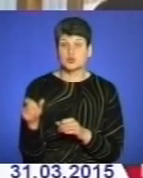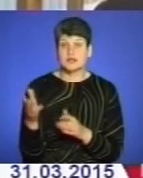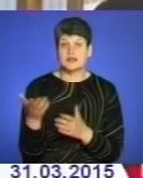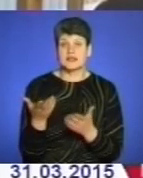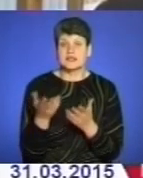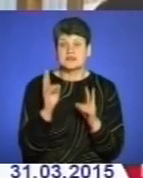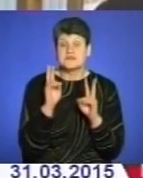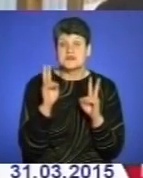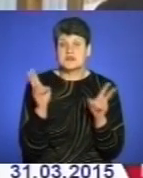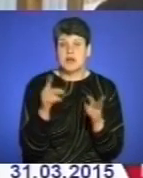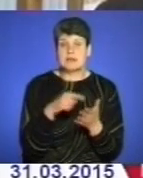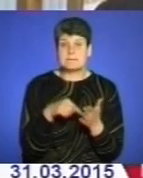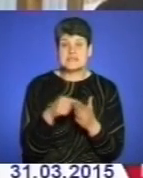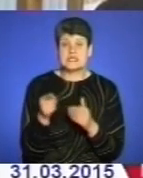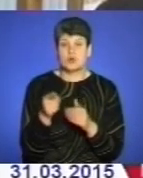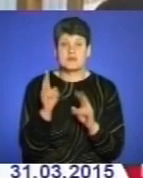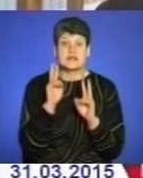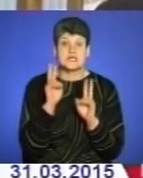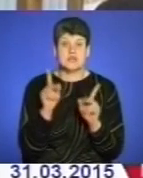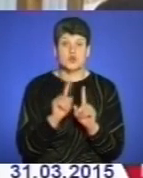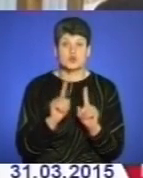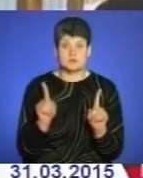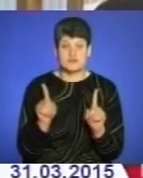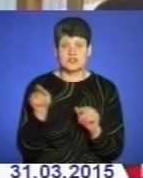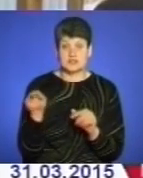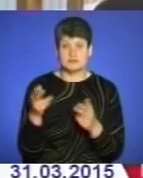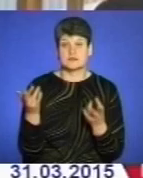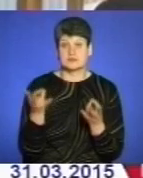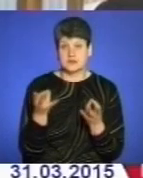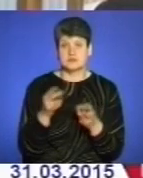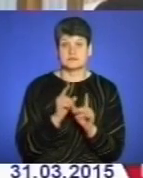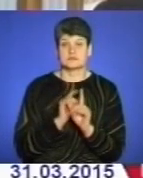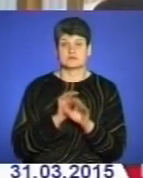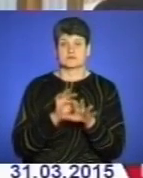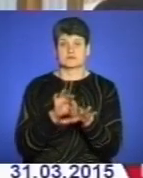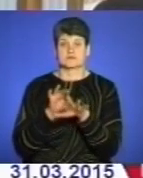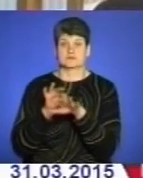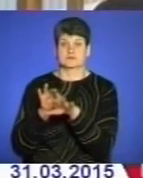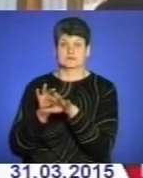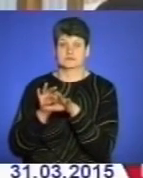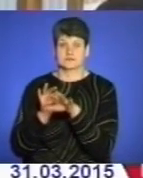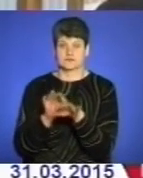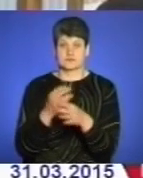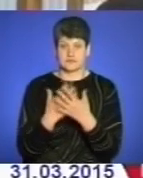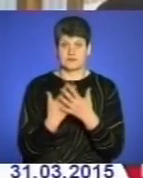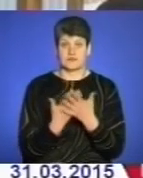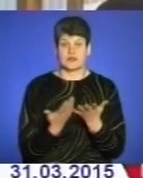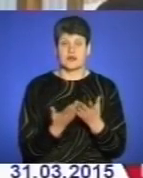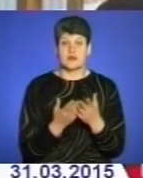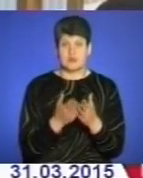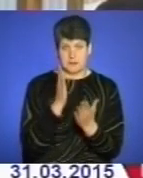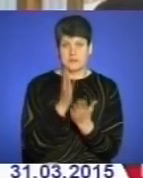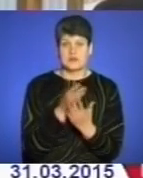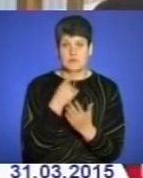не знають міста Тернополі, не знають особливості, тоді, звичайно, їх треба водити за рукою. Як в прямому розумінні, так кажу, і, звичайно, я